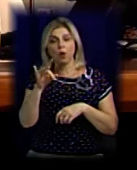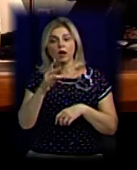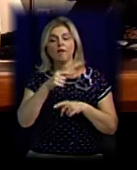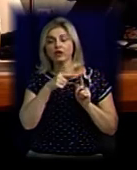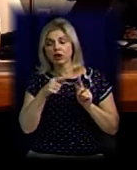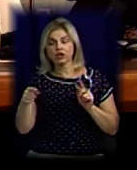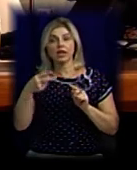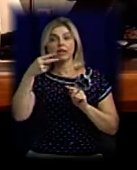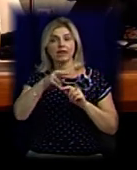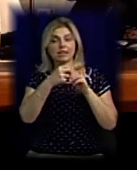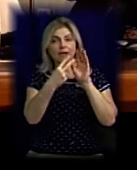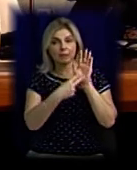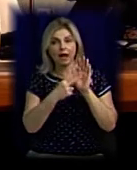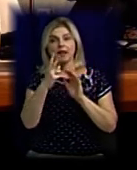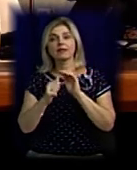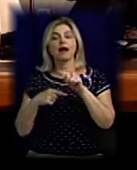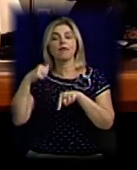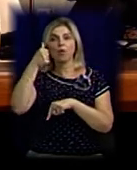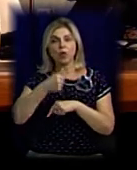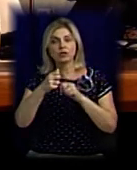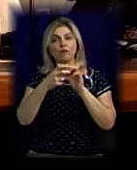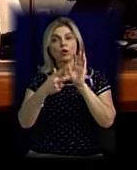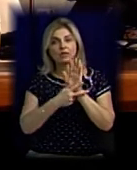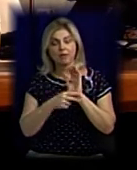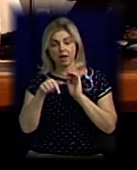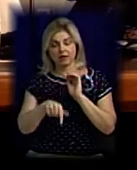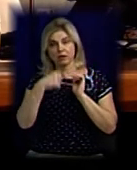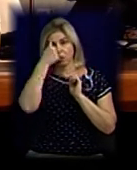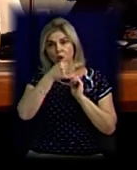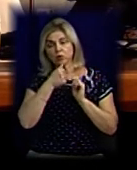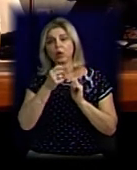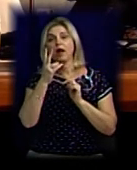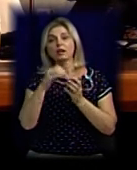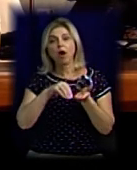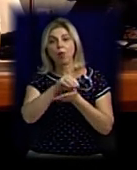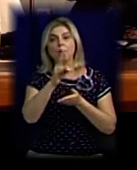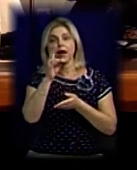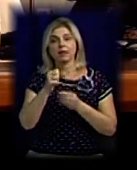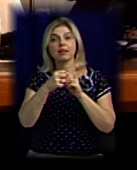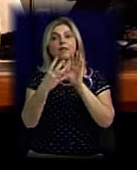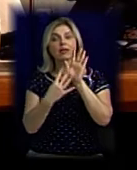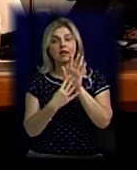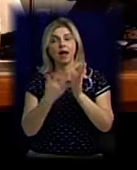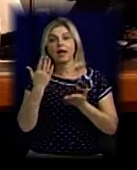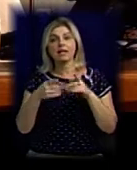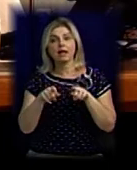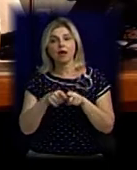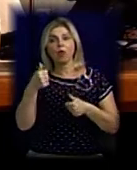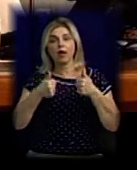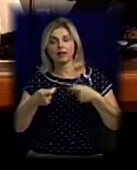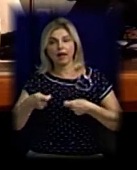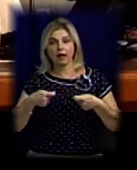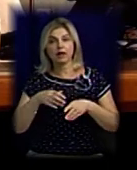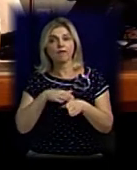Тобто в 17-му на 18-му, в 18-му буде відбуватися на 19-му. Якщо такий тендер відбувся і він